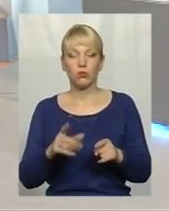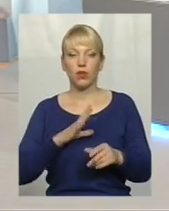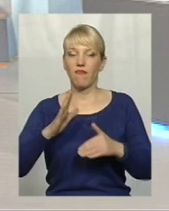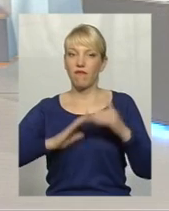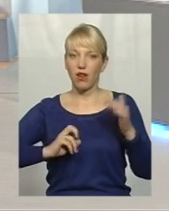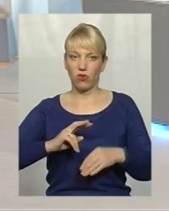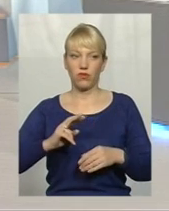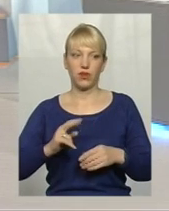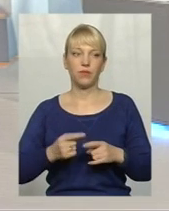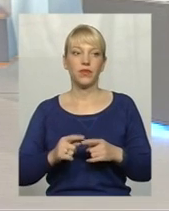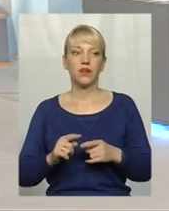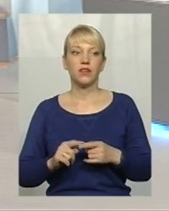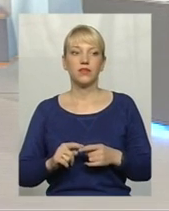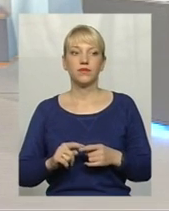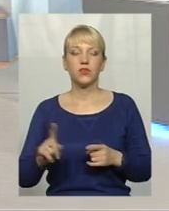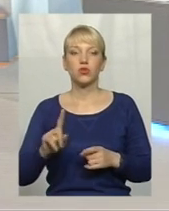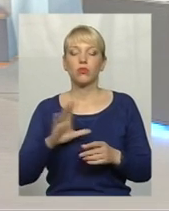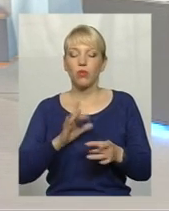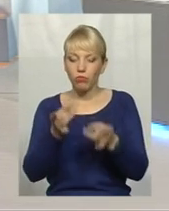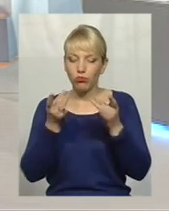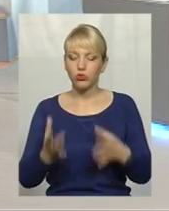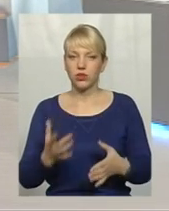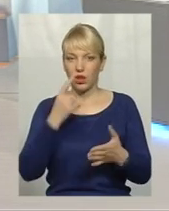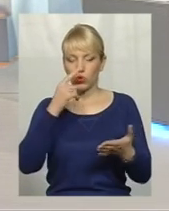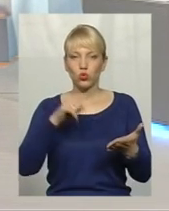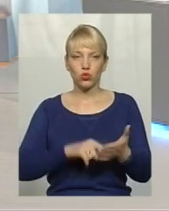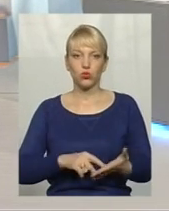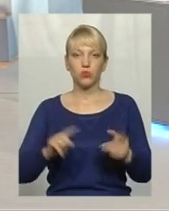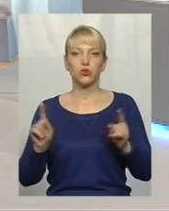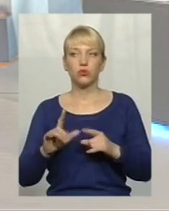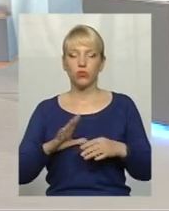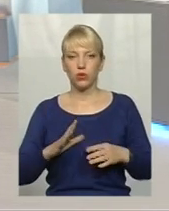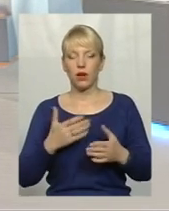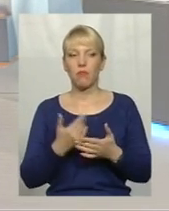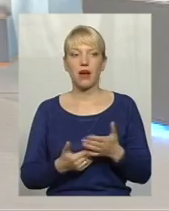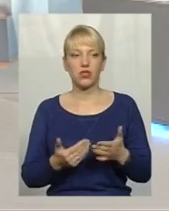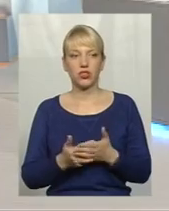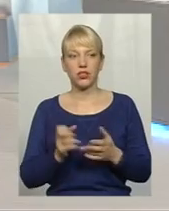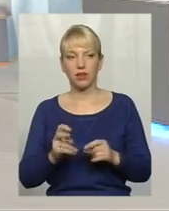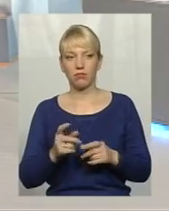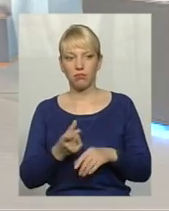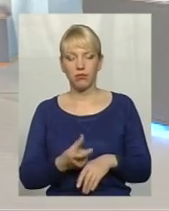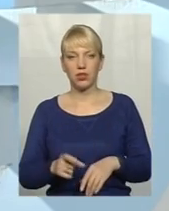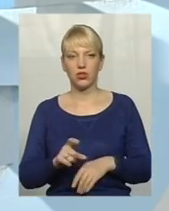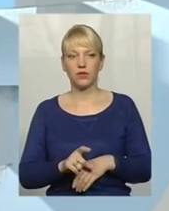майже проста, майже доступна, майже така, знаєте, більш